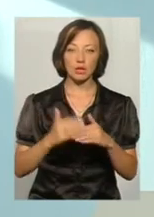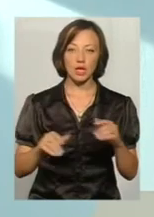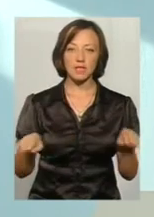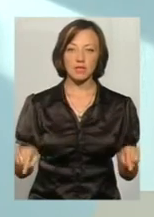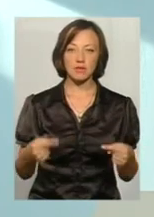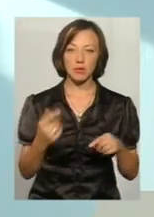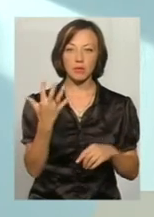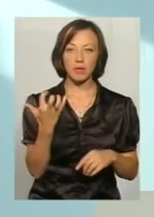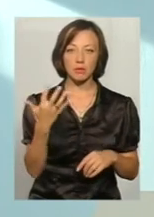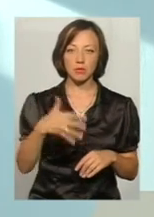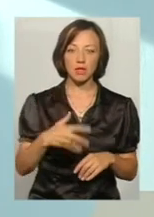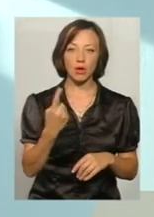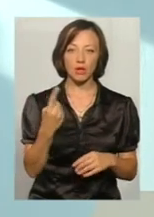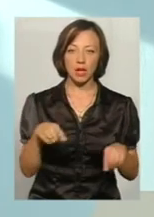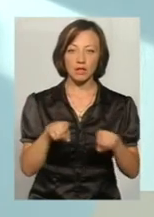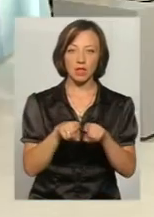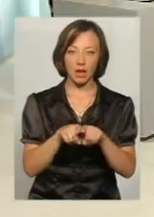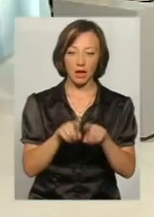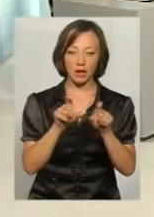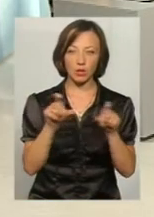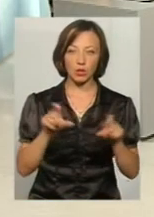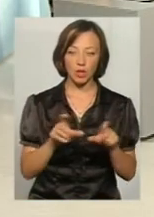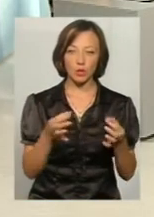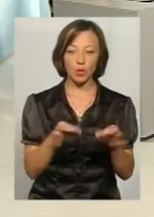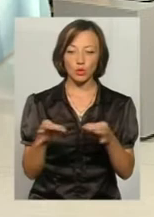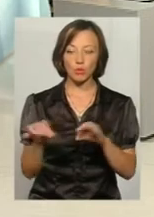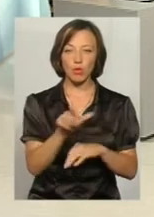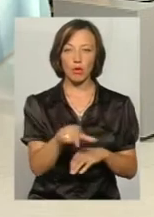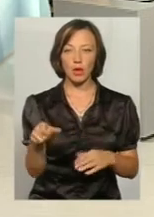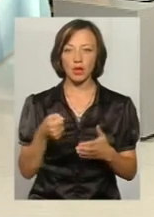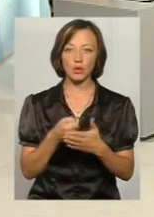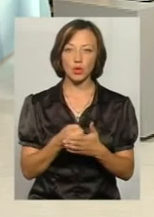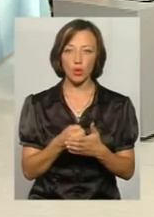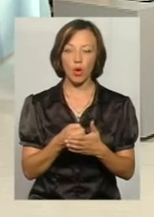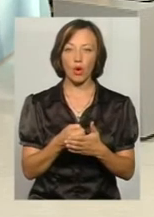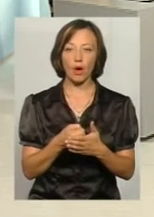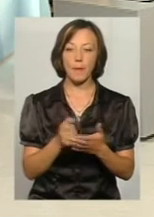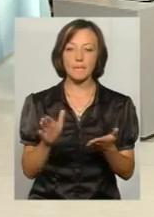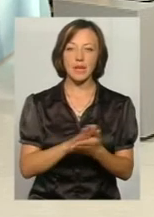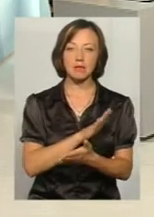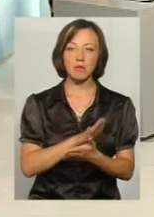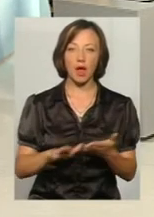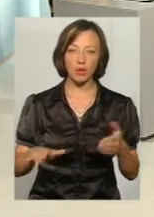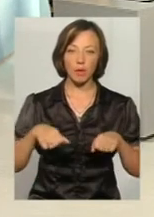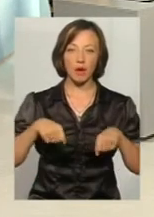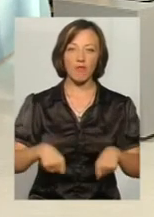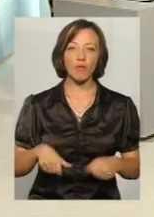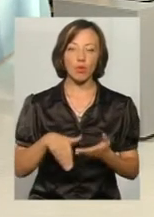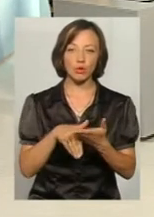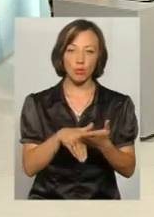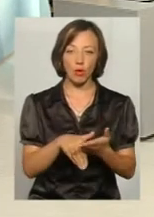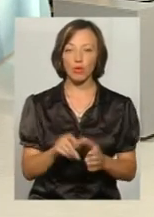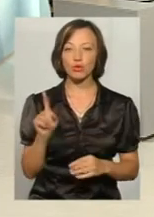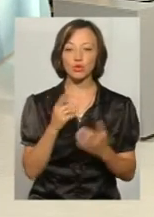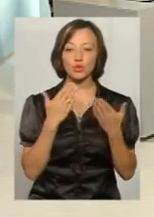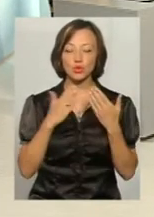551 така точка доступу громадян до безоплатної правової допомоги. Що